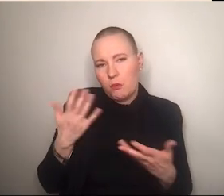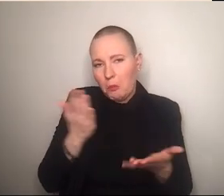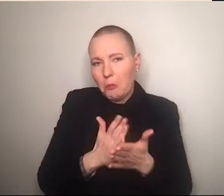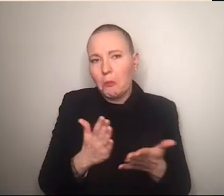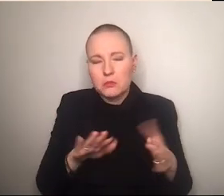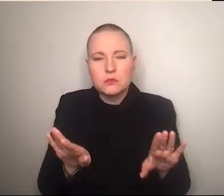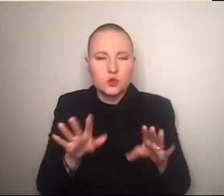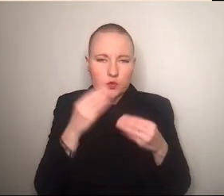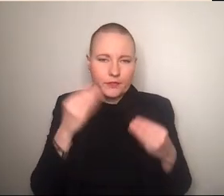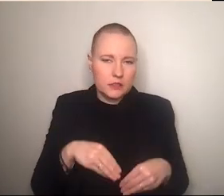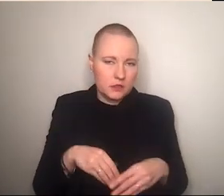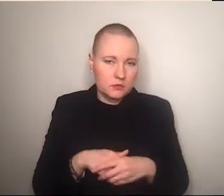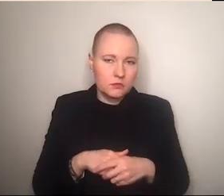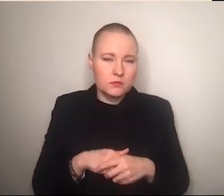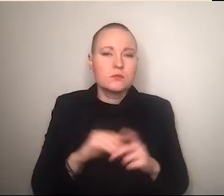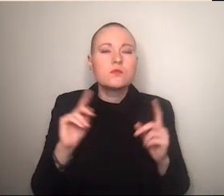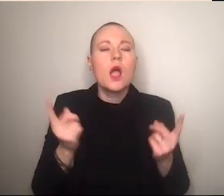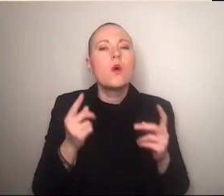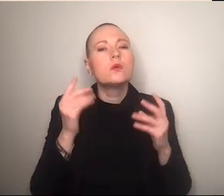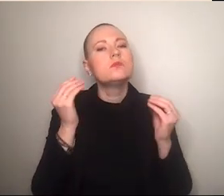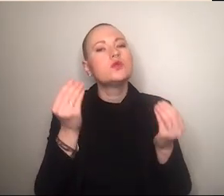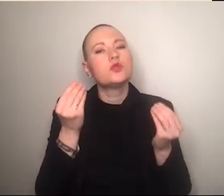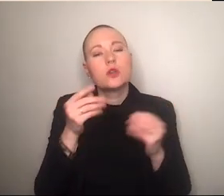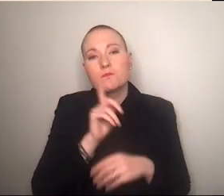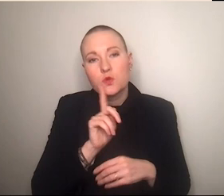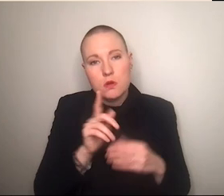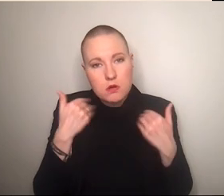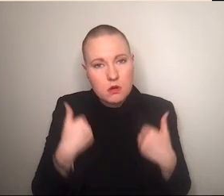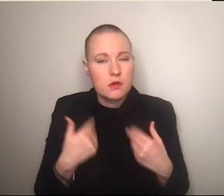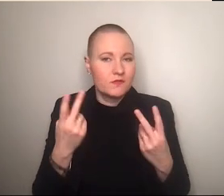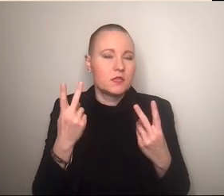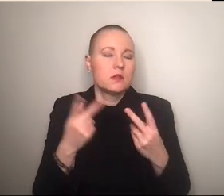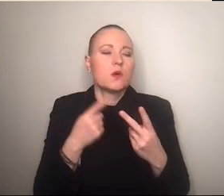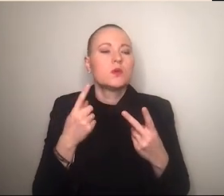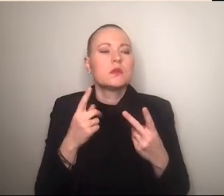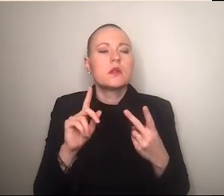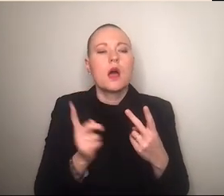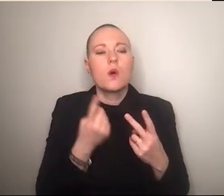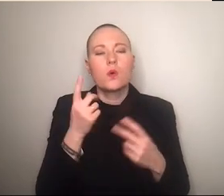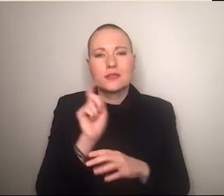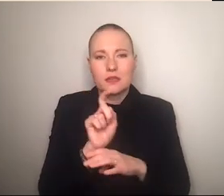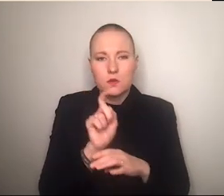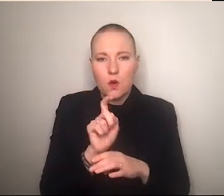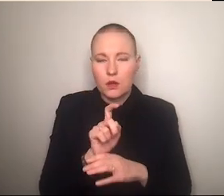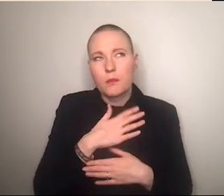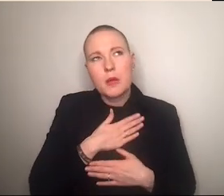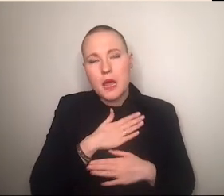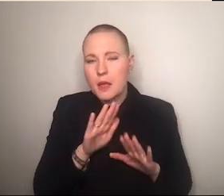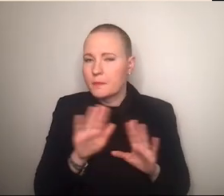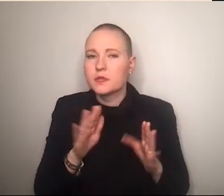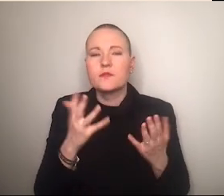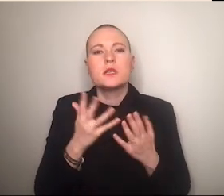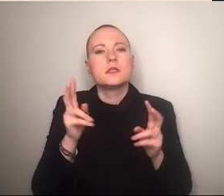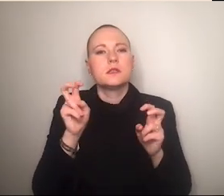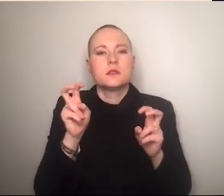die das motiv der mutterschaft oder auch vor allen dingen auf tick tock beliebt das motiv der sogenannten